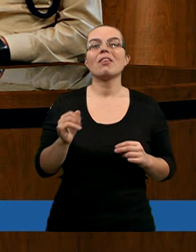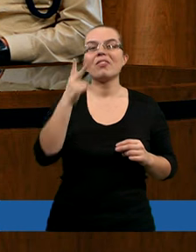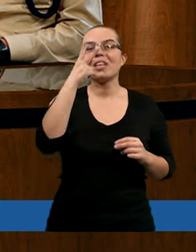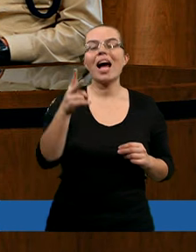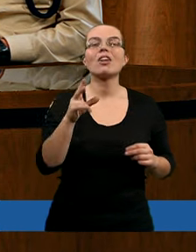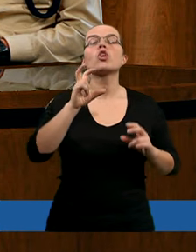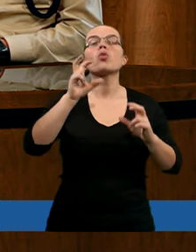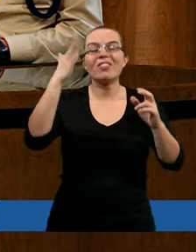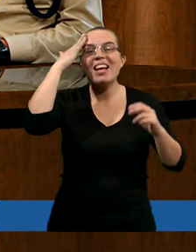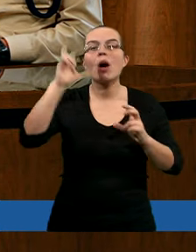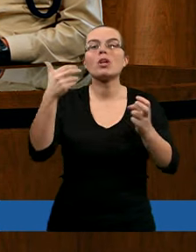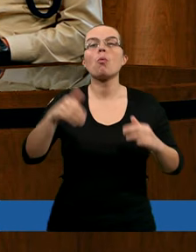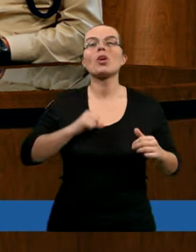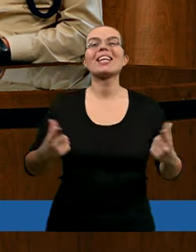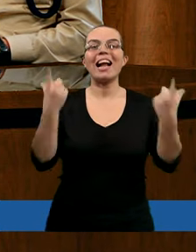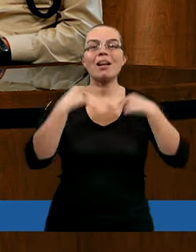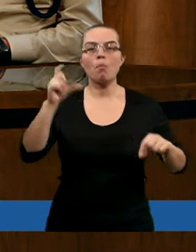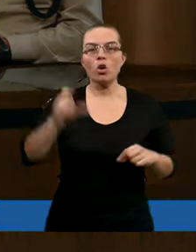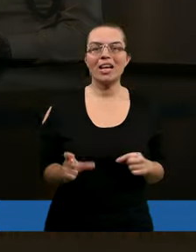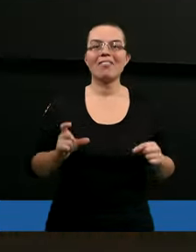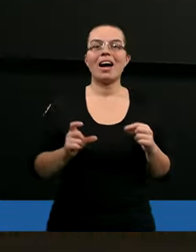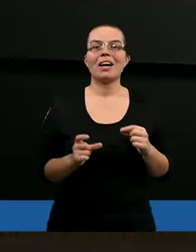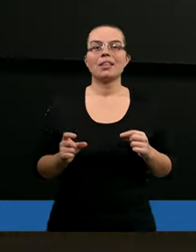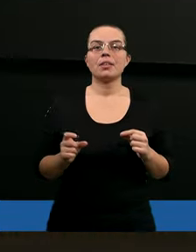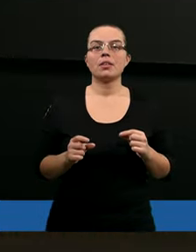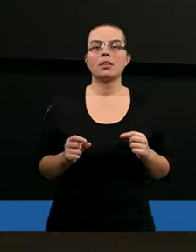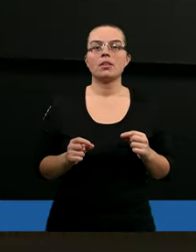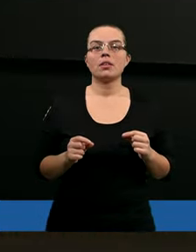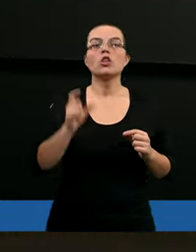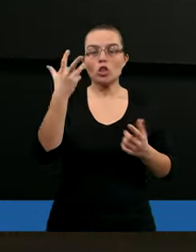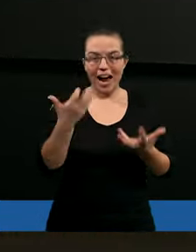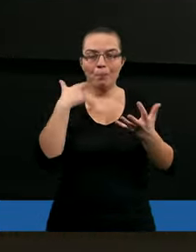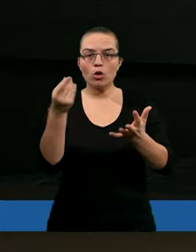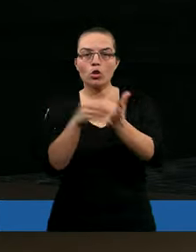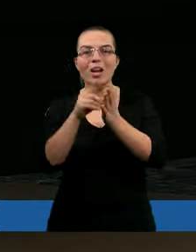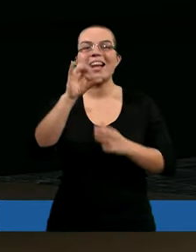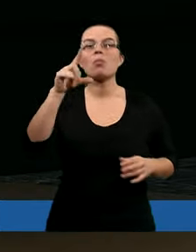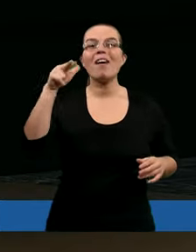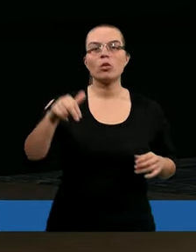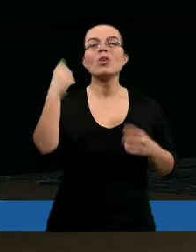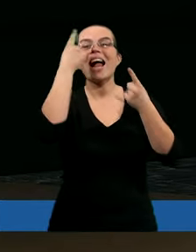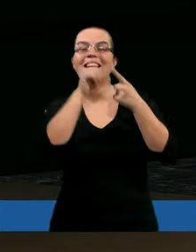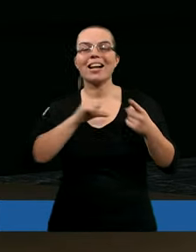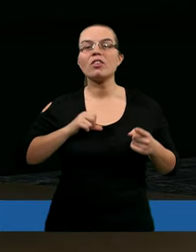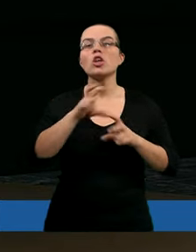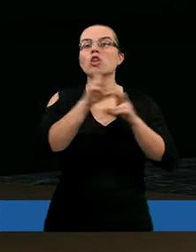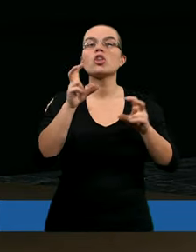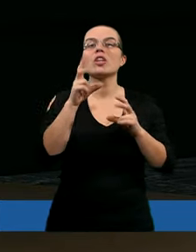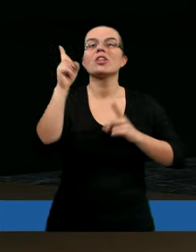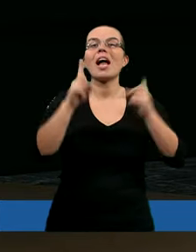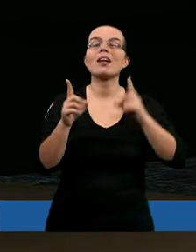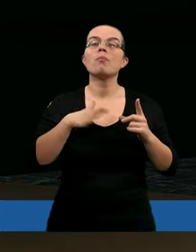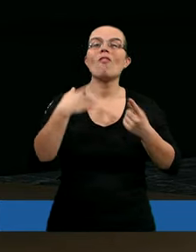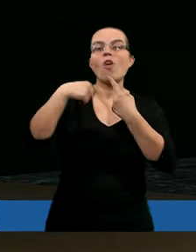też, czego może się spodziewać po nim. Sławku, coś byś chciał dodać? Zastanawiam się, czy cały czas nie